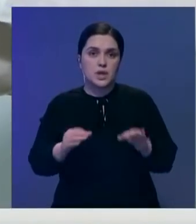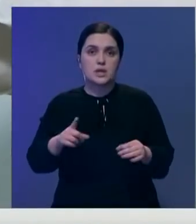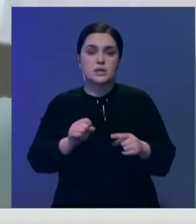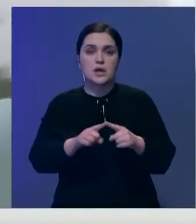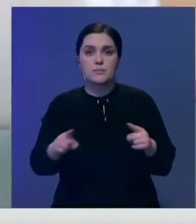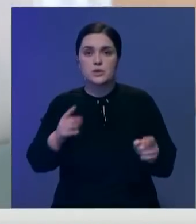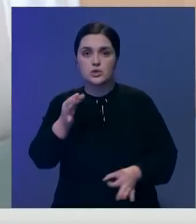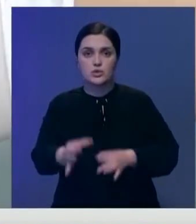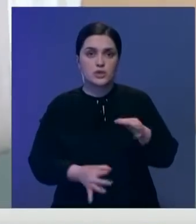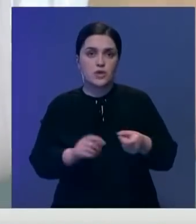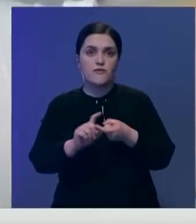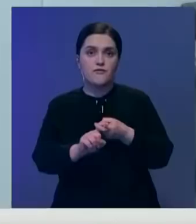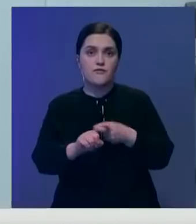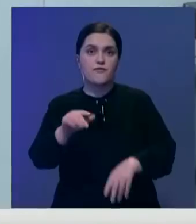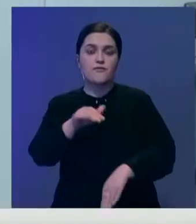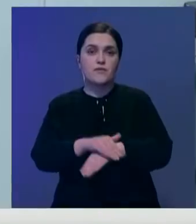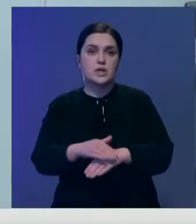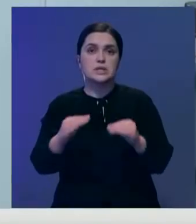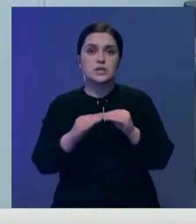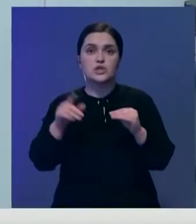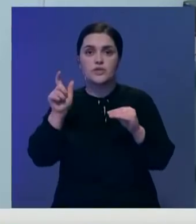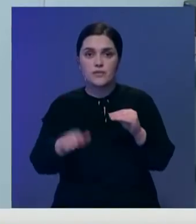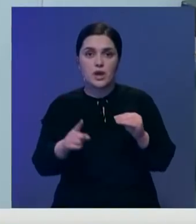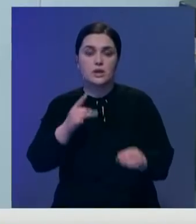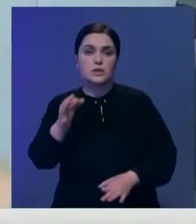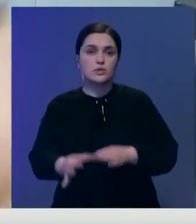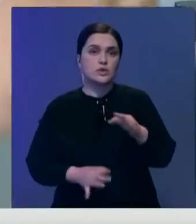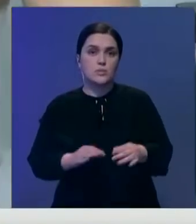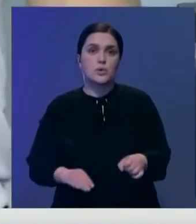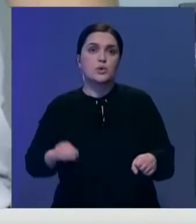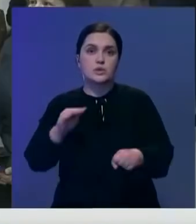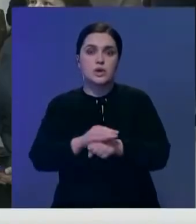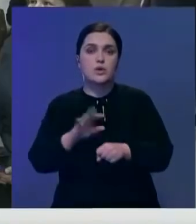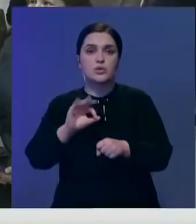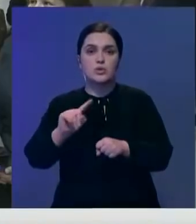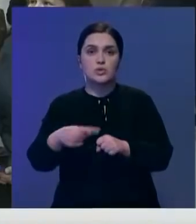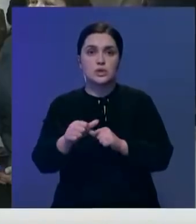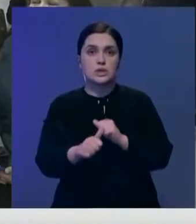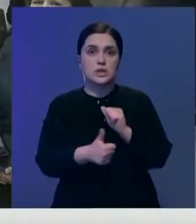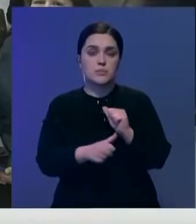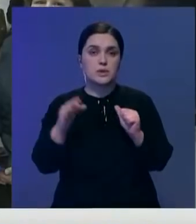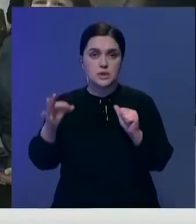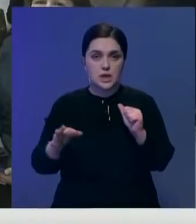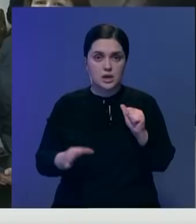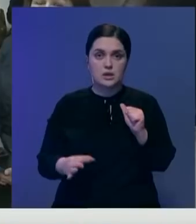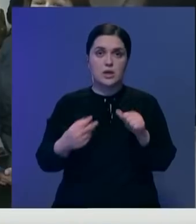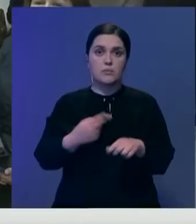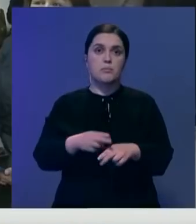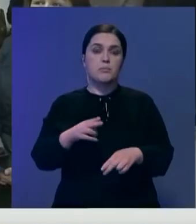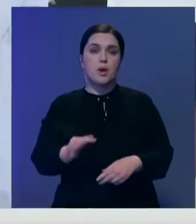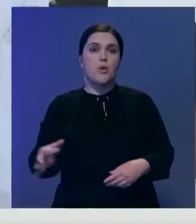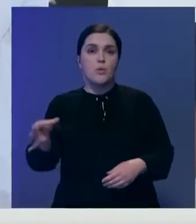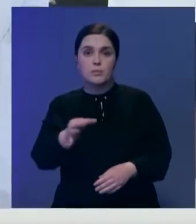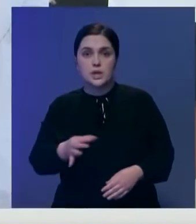стабильная. За последние сутки вирус там выявили у 10 человек. Суточный прирост составил 0,16%. В